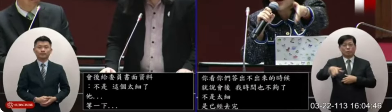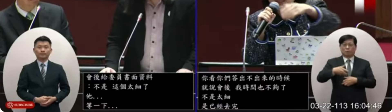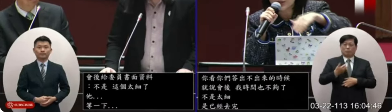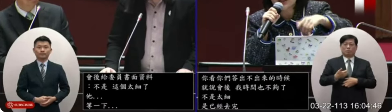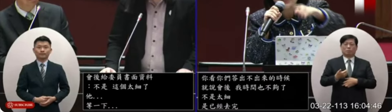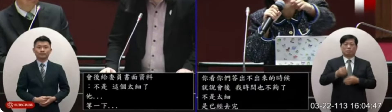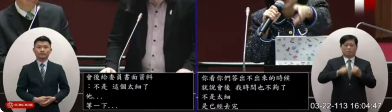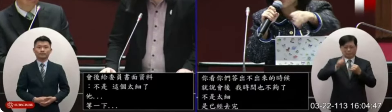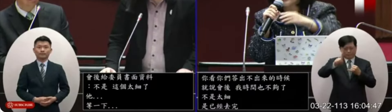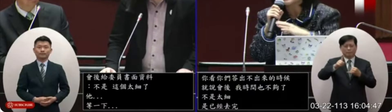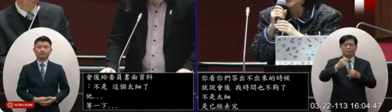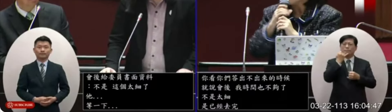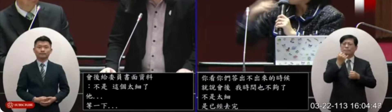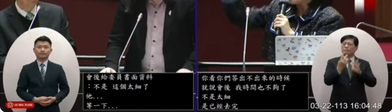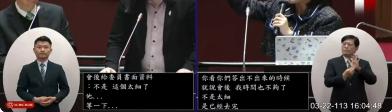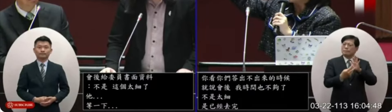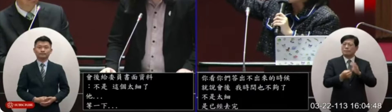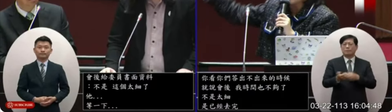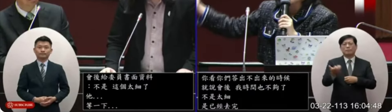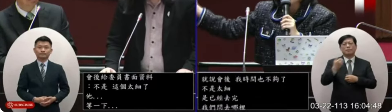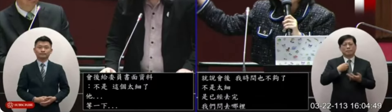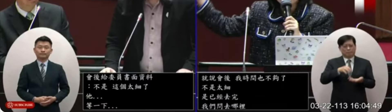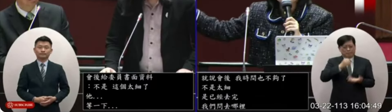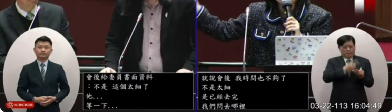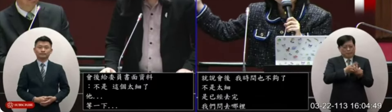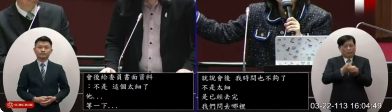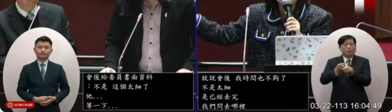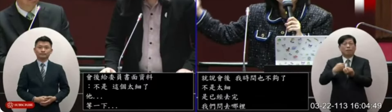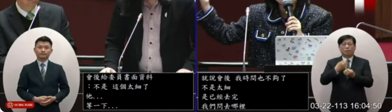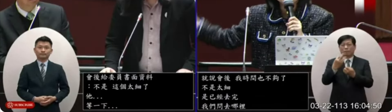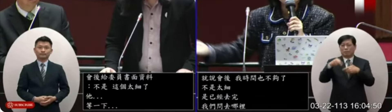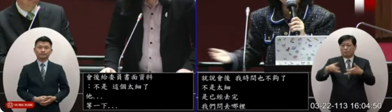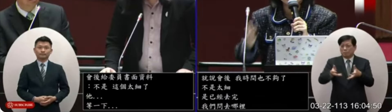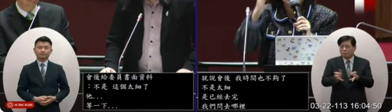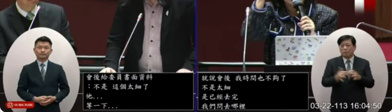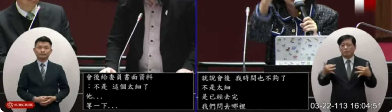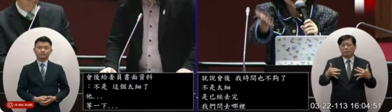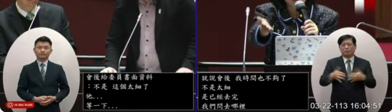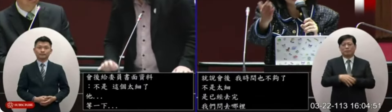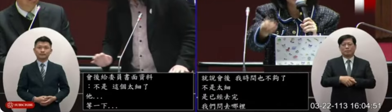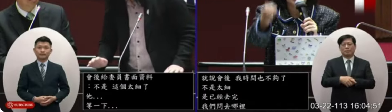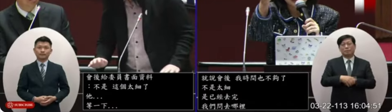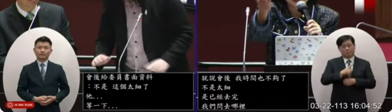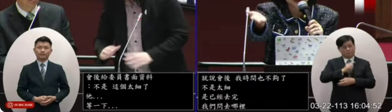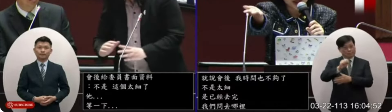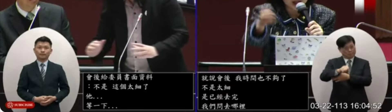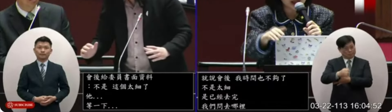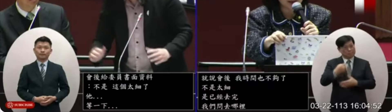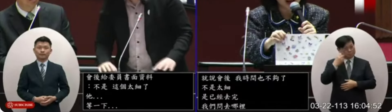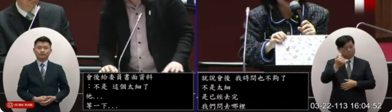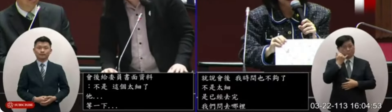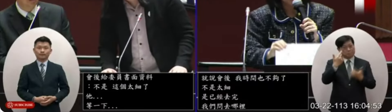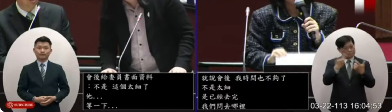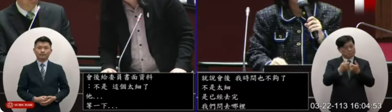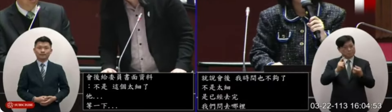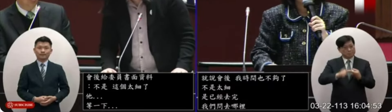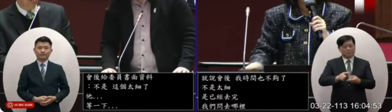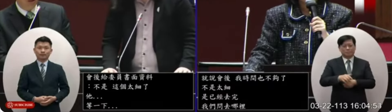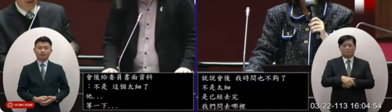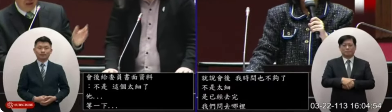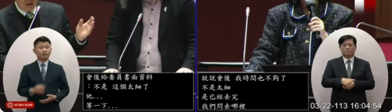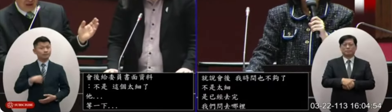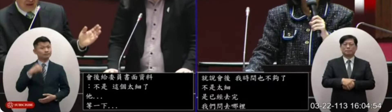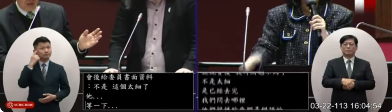哪院長最後一點時間可以說明一下我剛剛所提到的剛才術發部的這些問題您同意嗎您覺得合理嗎